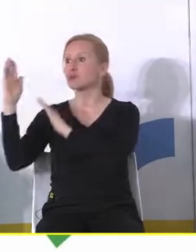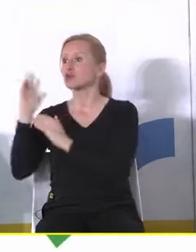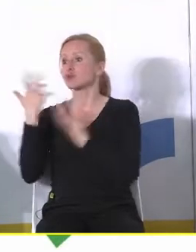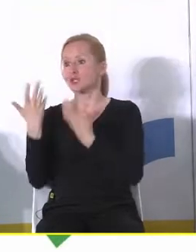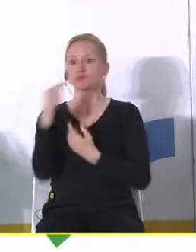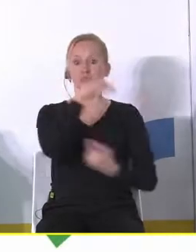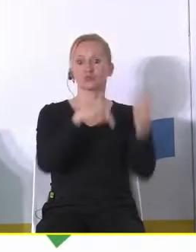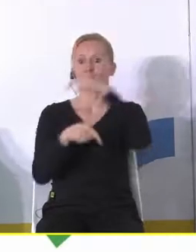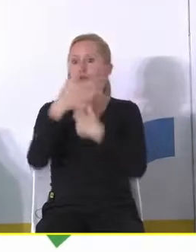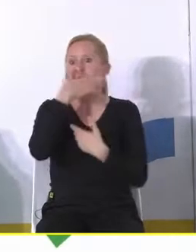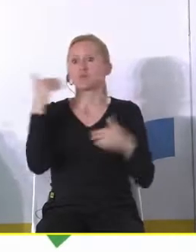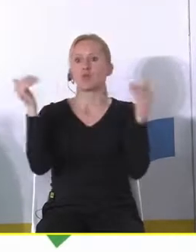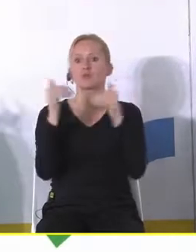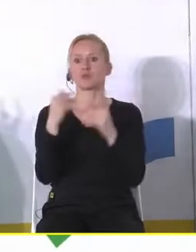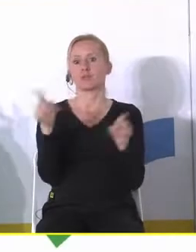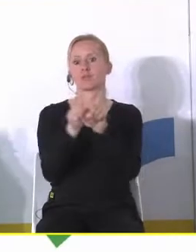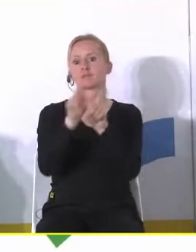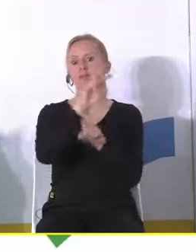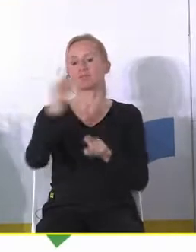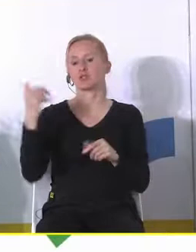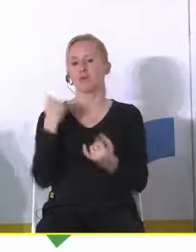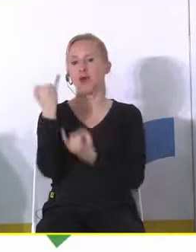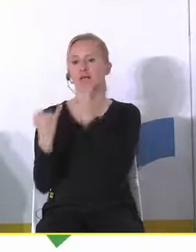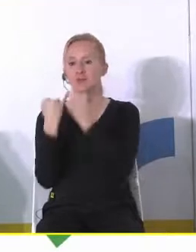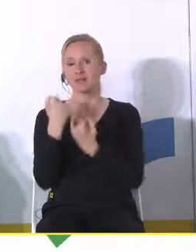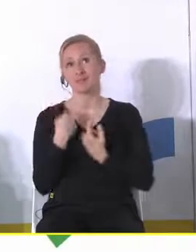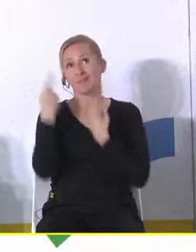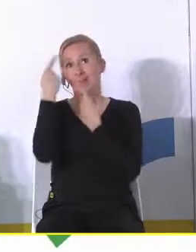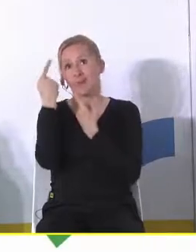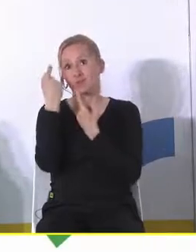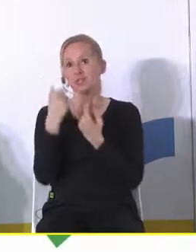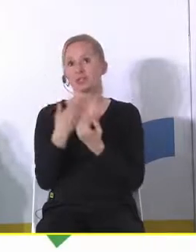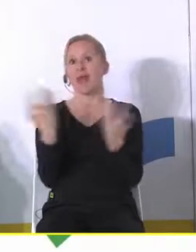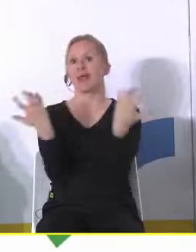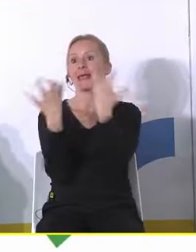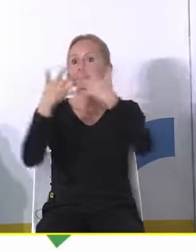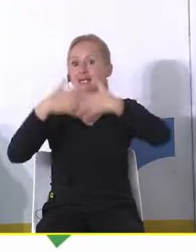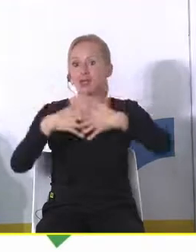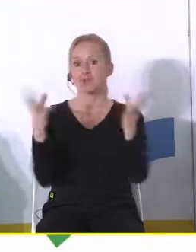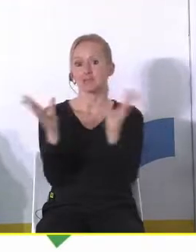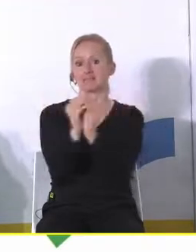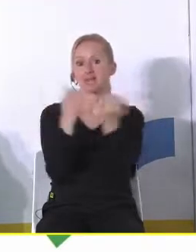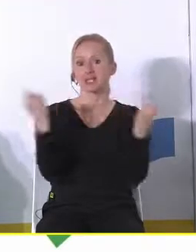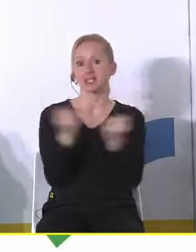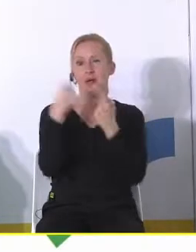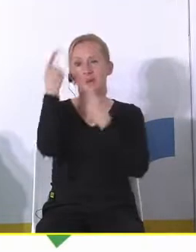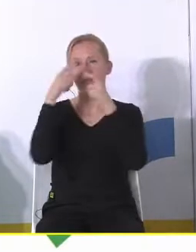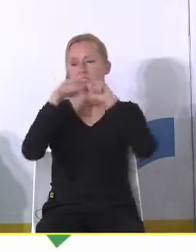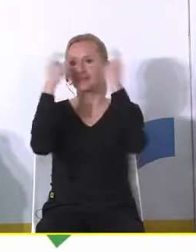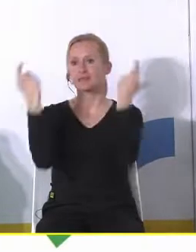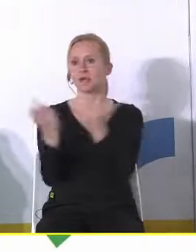i na to no to nie mogli i tak dalej no oni idąc tą drogą żeby jednak integrować pewne działania i myśleć całościowo